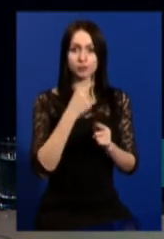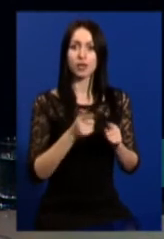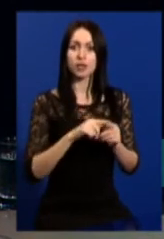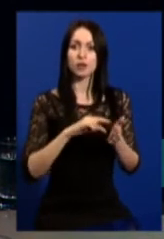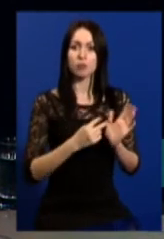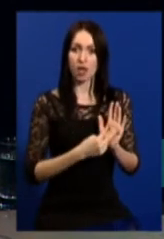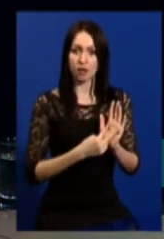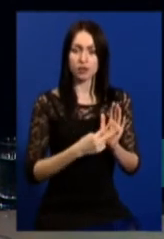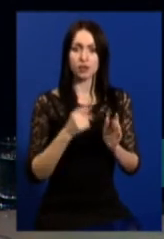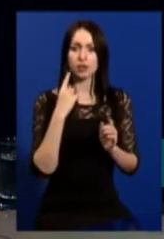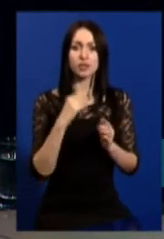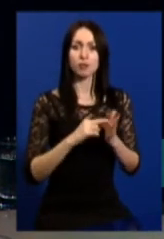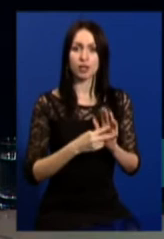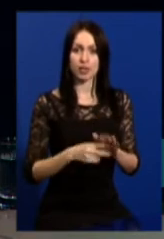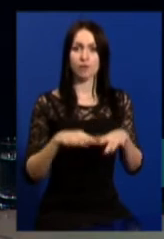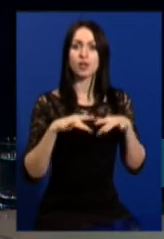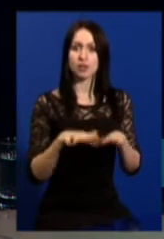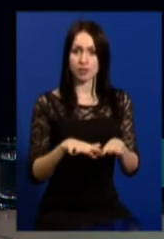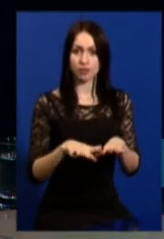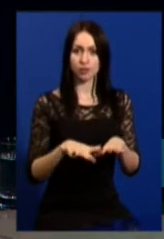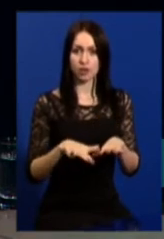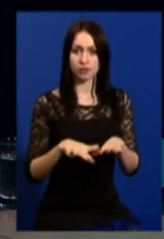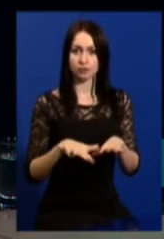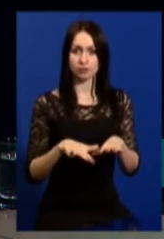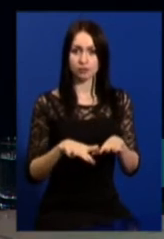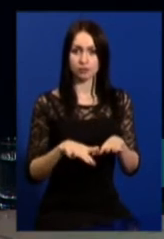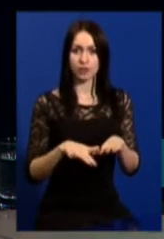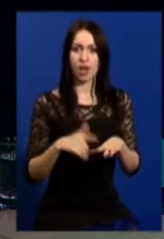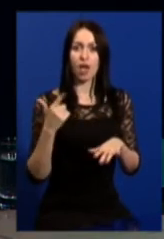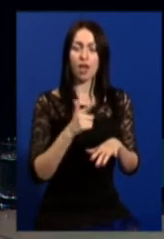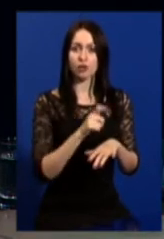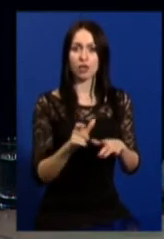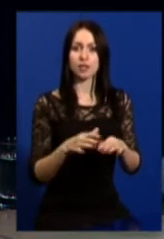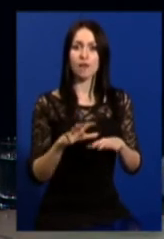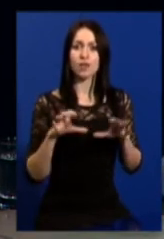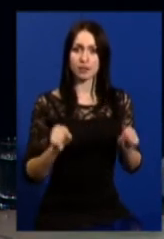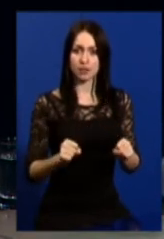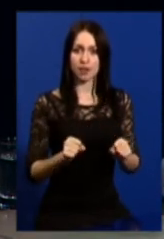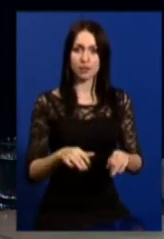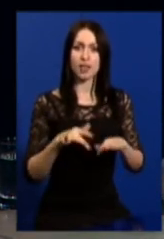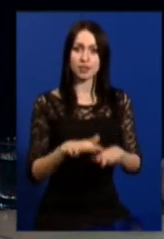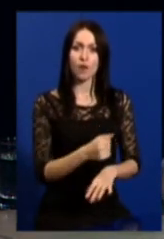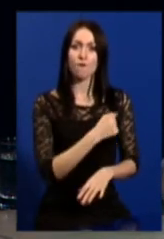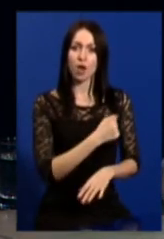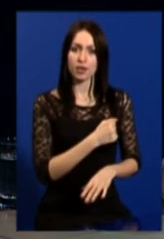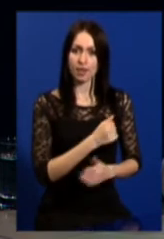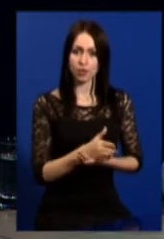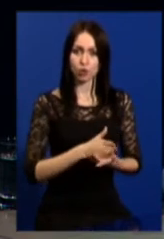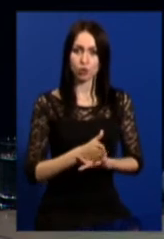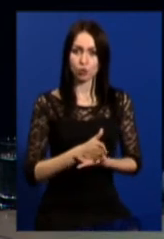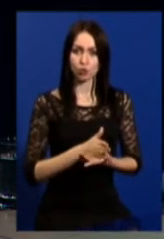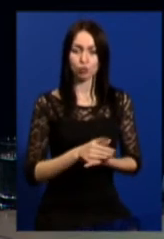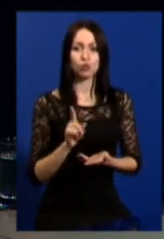плани передбачають дії цивільних властей, дії військових служб